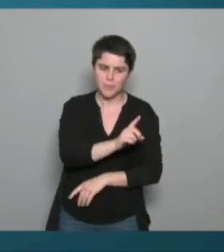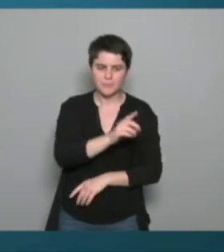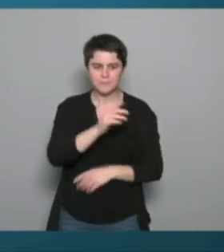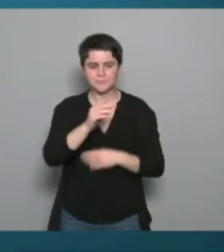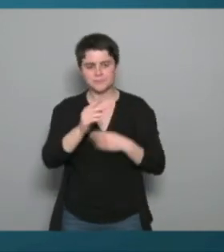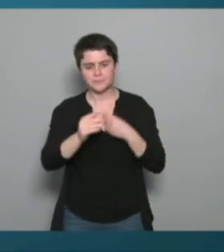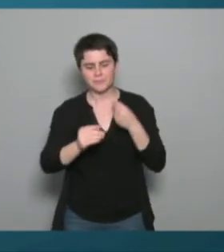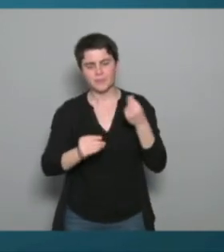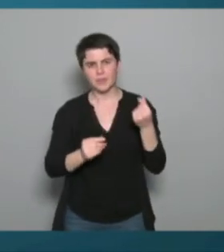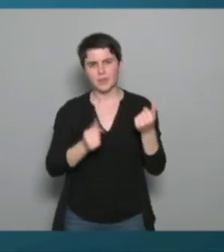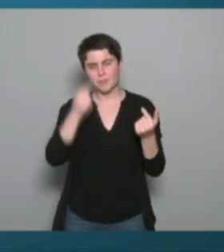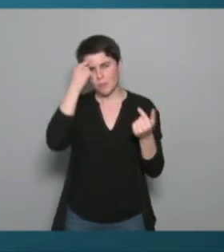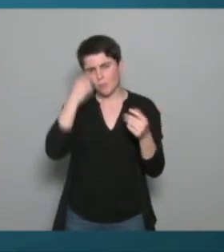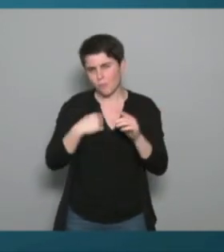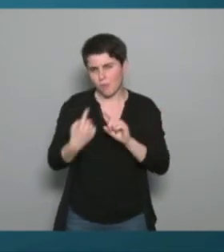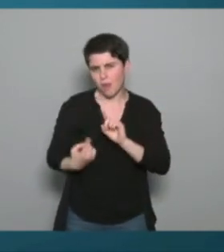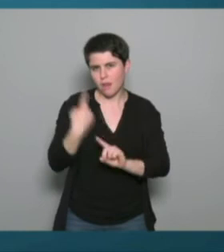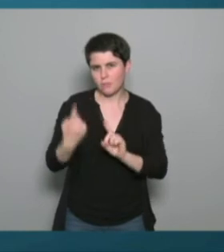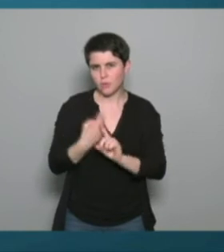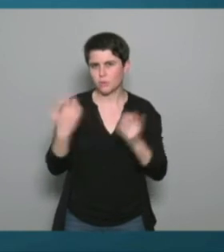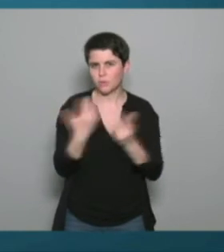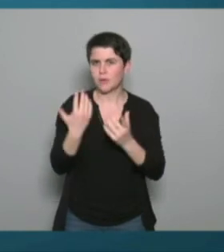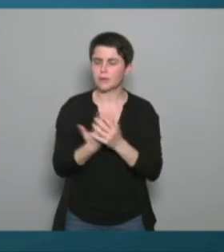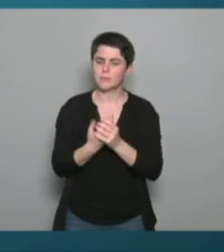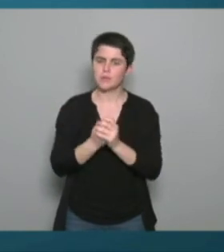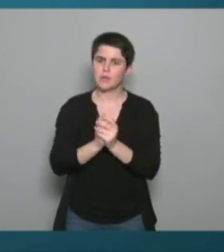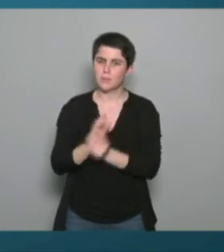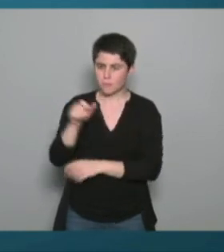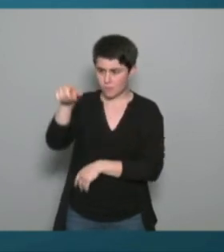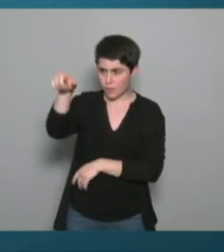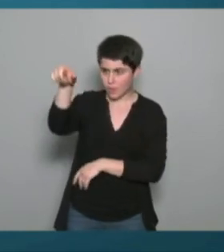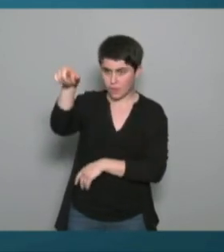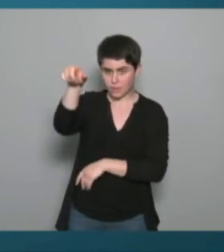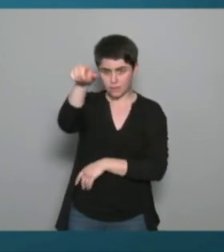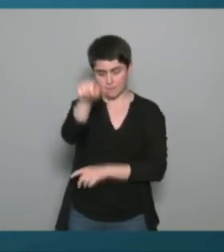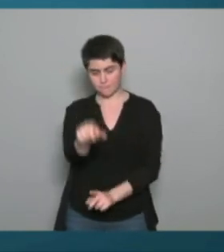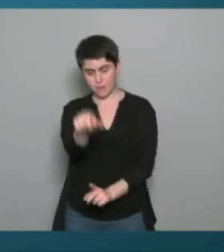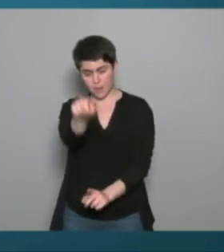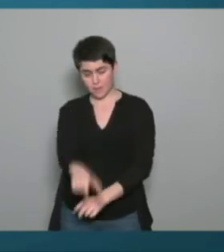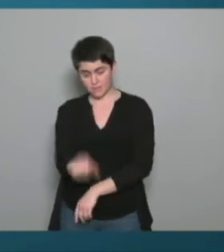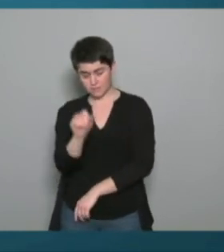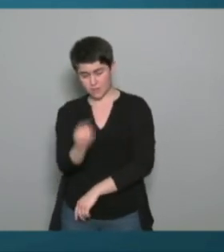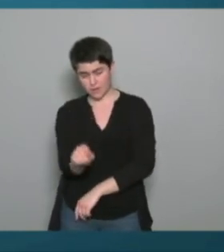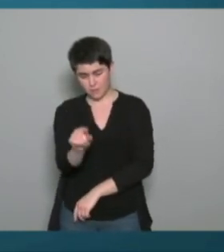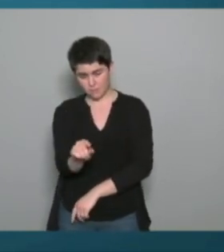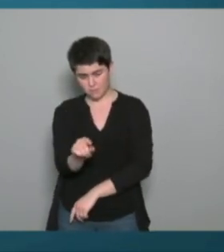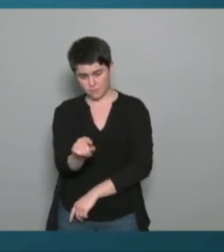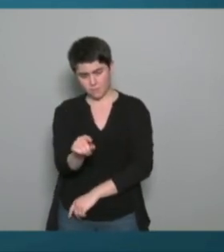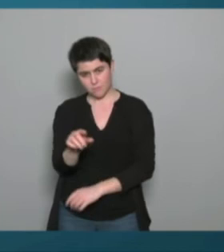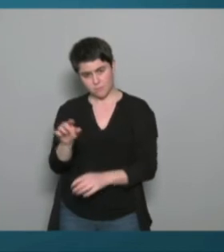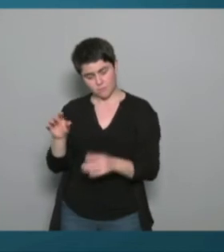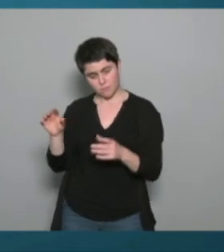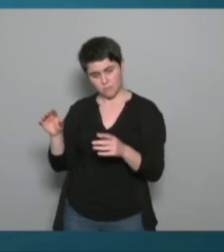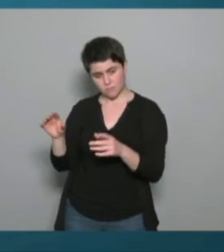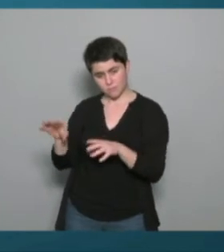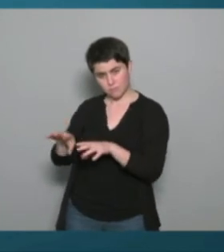donné puisse travailler avec faire équipe faire équipe avec avec